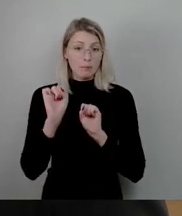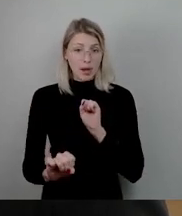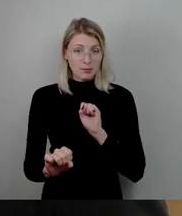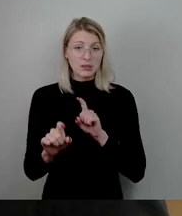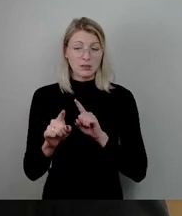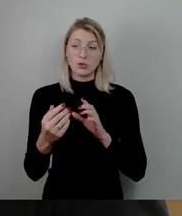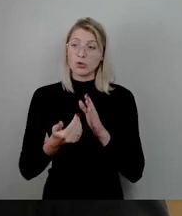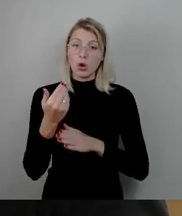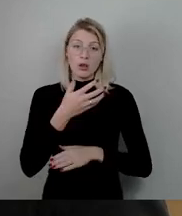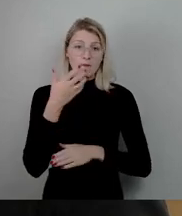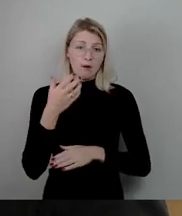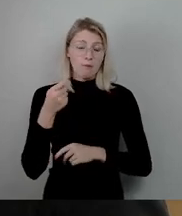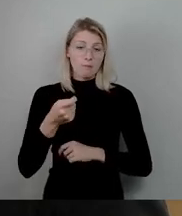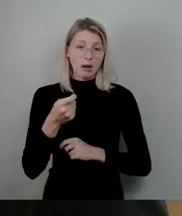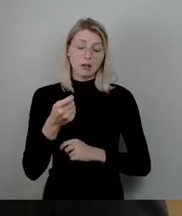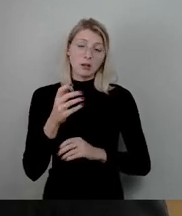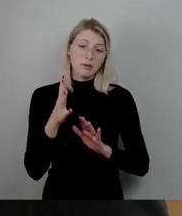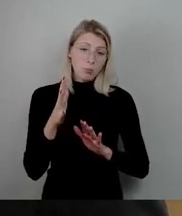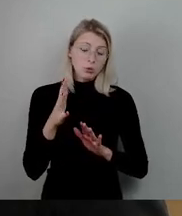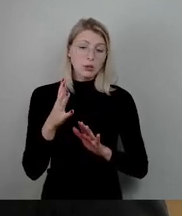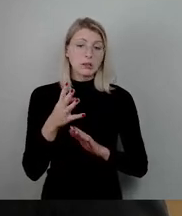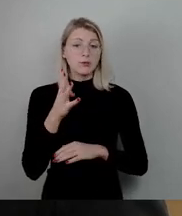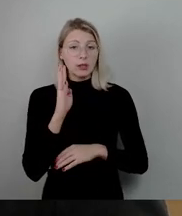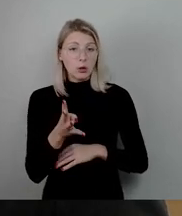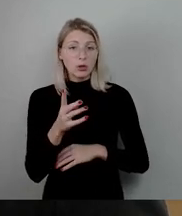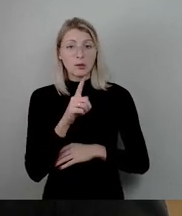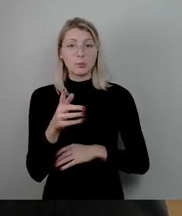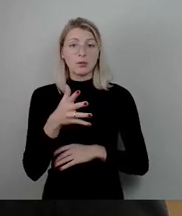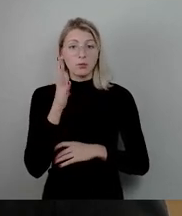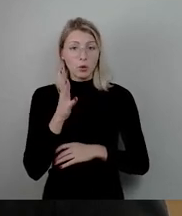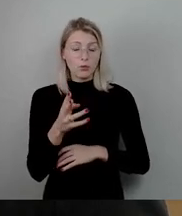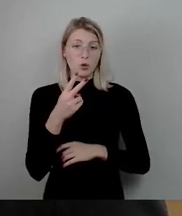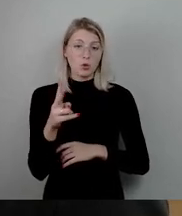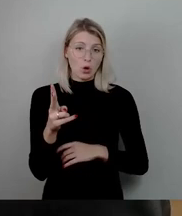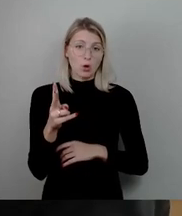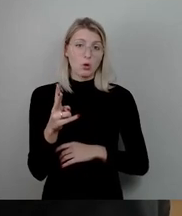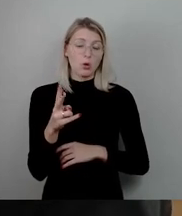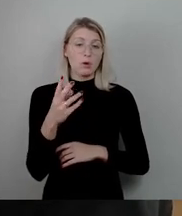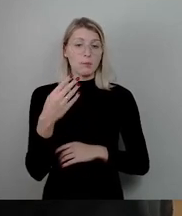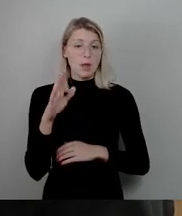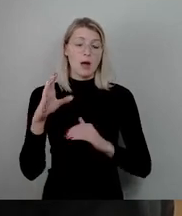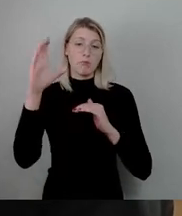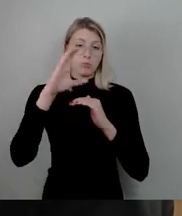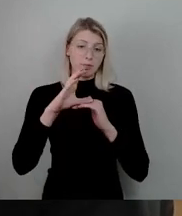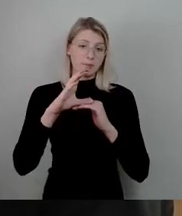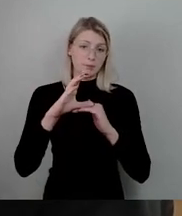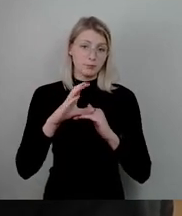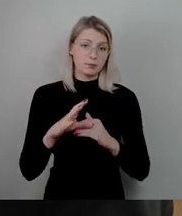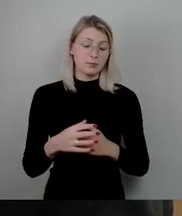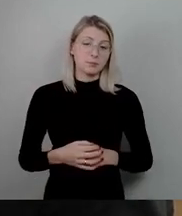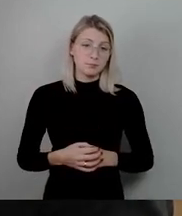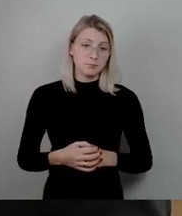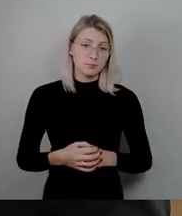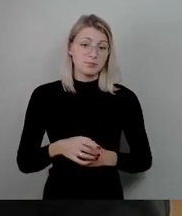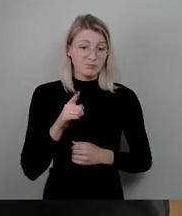vermutlich mindestens 400 bis 500 Euro teurer. Das stand in der Sächsischen